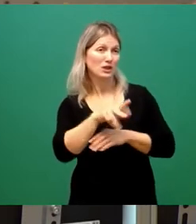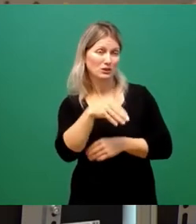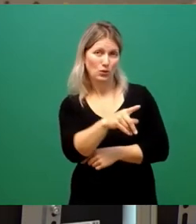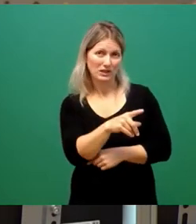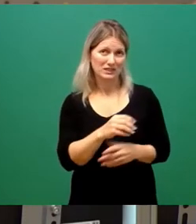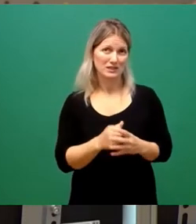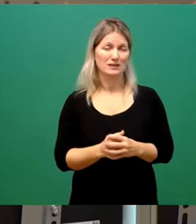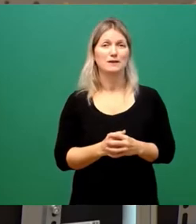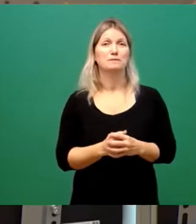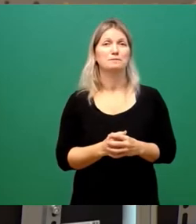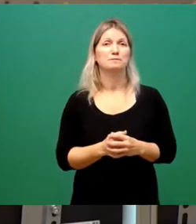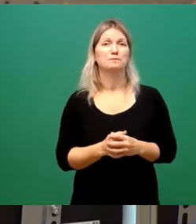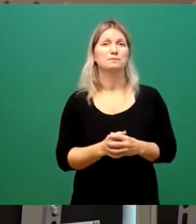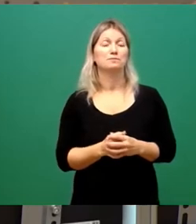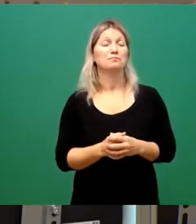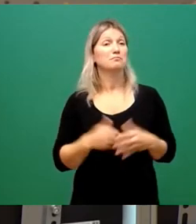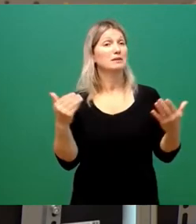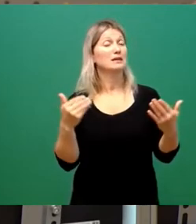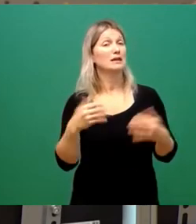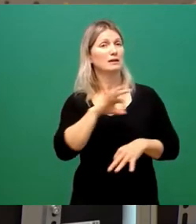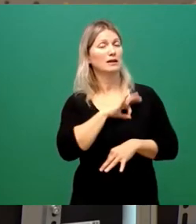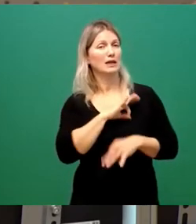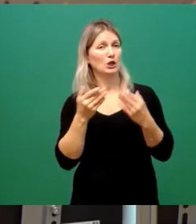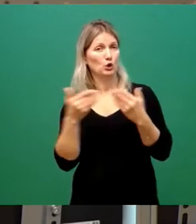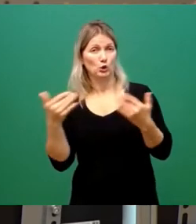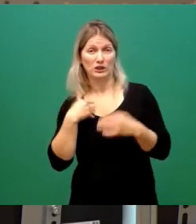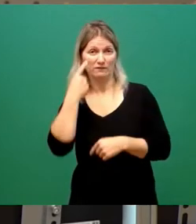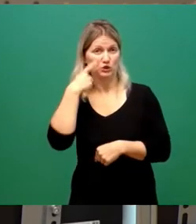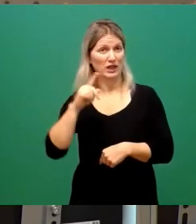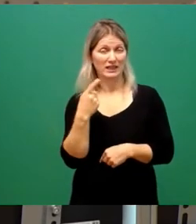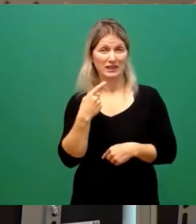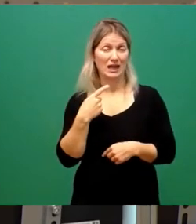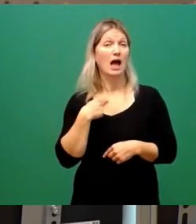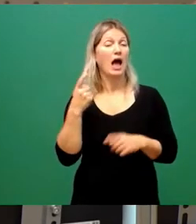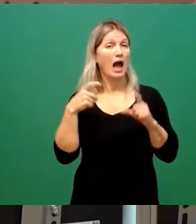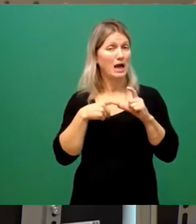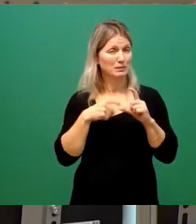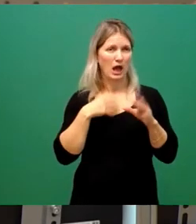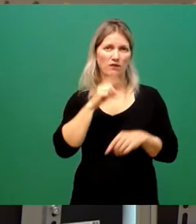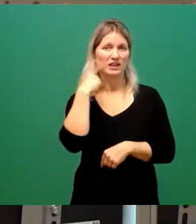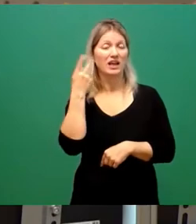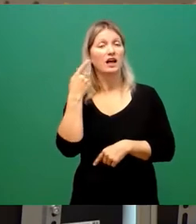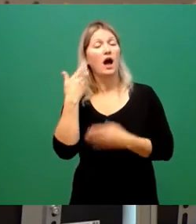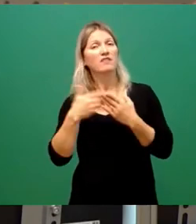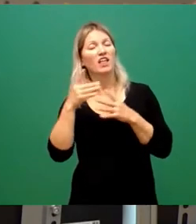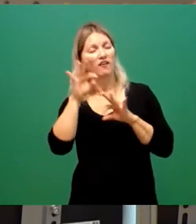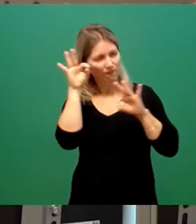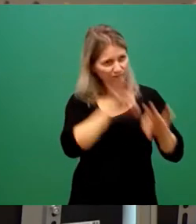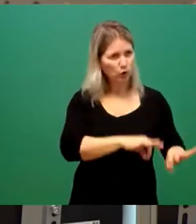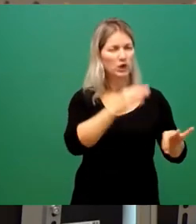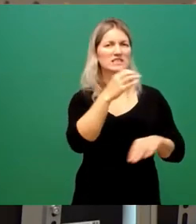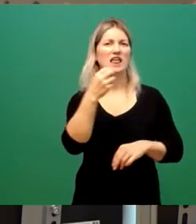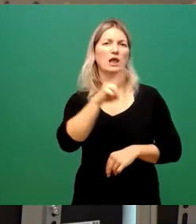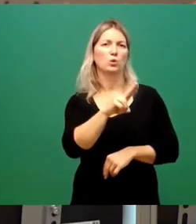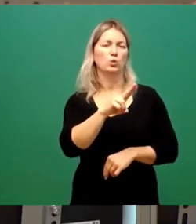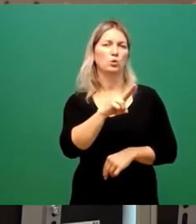das nicht. Ich verstehe insbesondere die Grünen nicht. Ich verstehe die SPD nicht. dass sie der CDU wieder entgegengekommen sind. Wieder entgegengekommen sind. Dann gucken